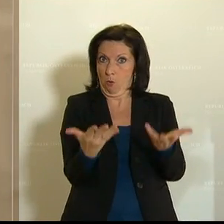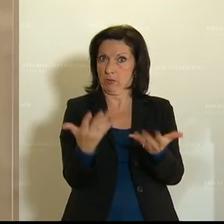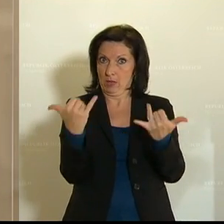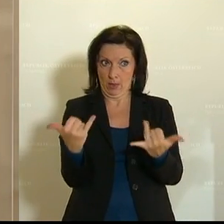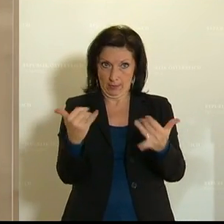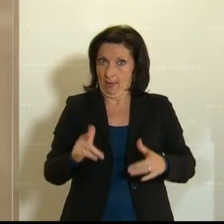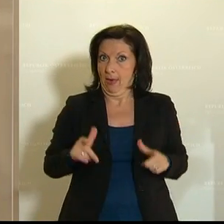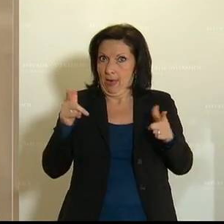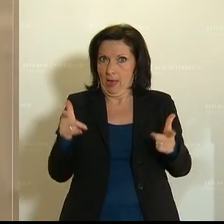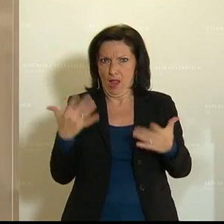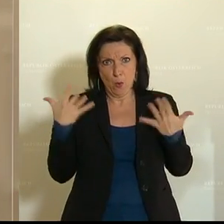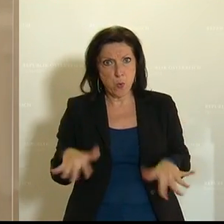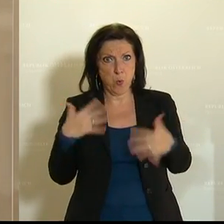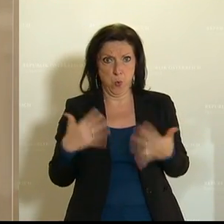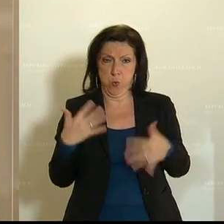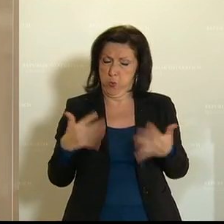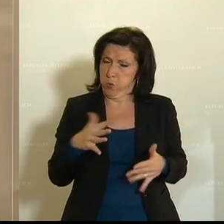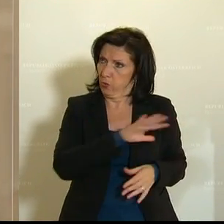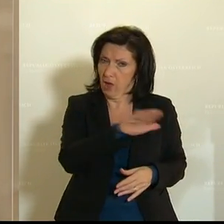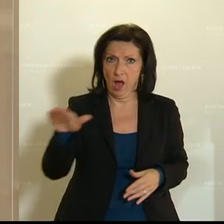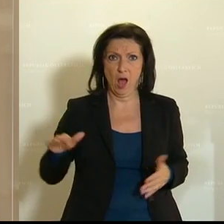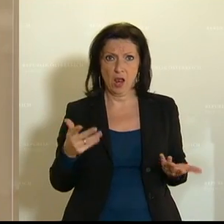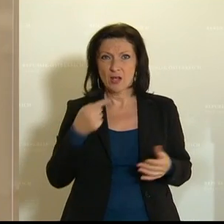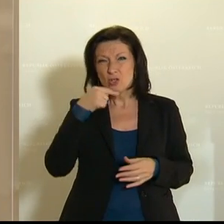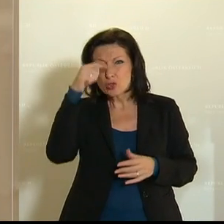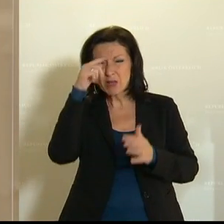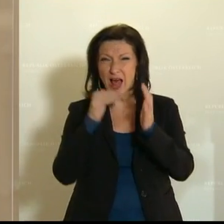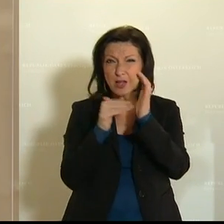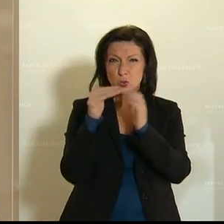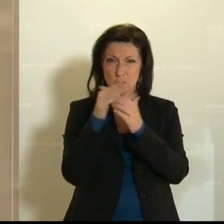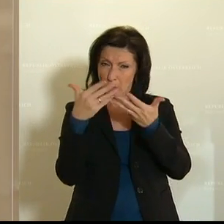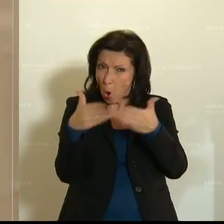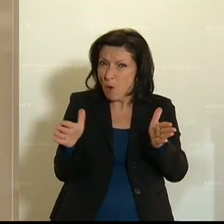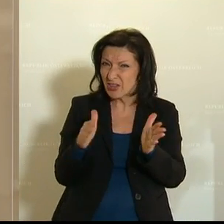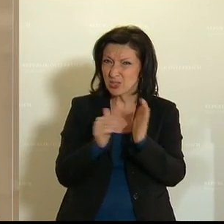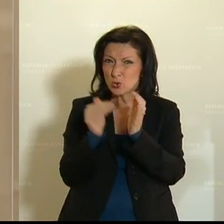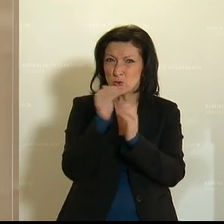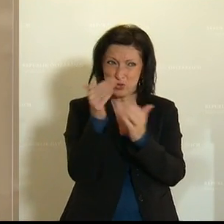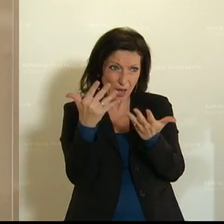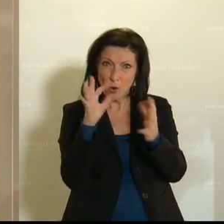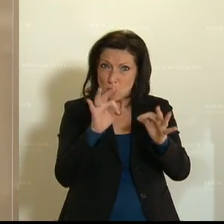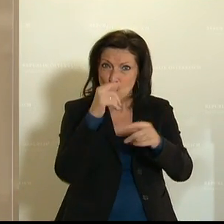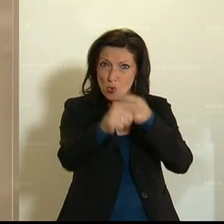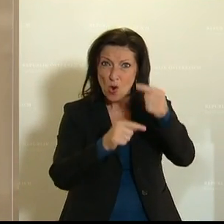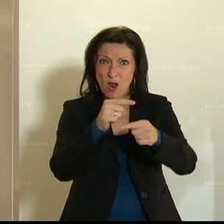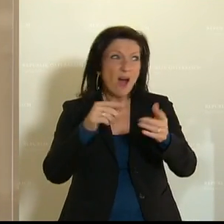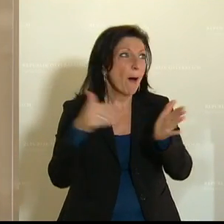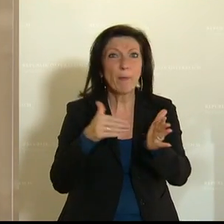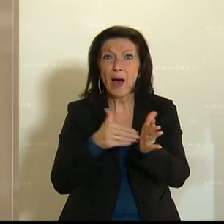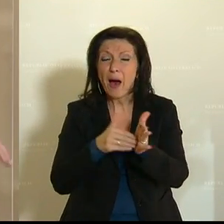verwundbar wir sind und wie alle, wie wir ein Spitalsystem, ein öffentliches, funktionierendes Spitalsystem brauchen.